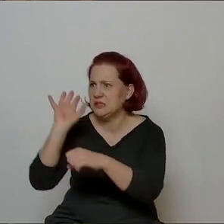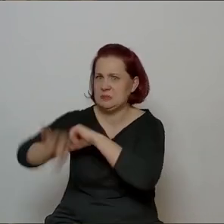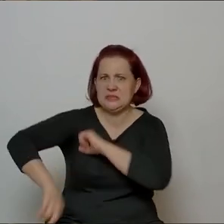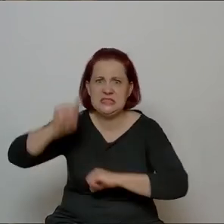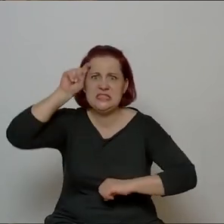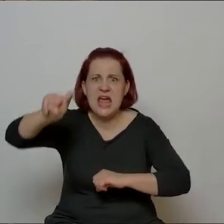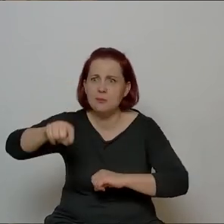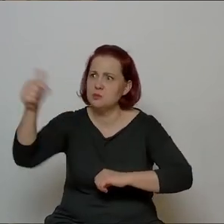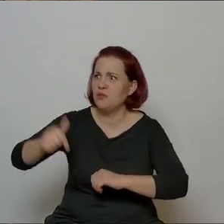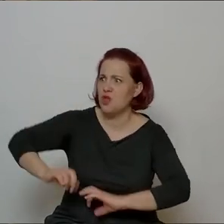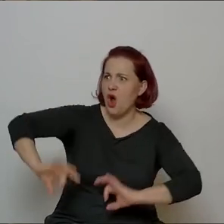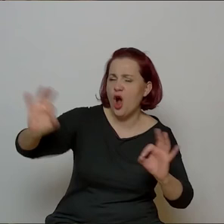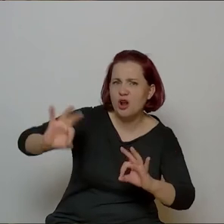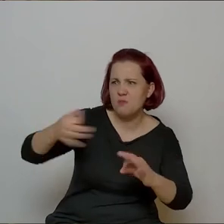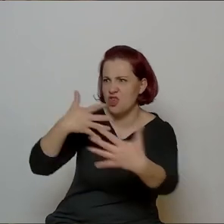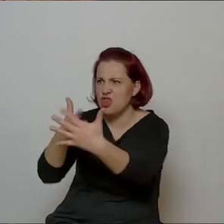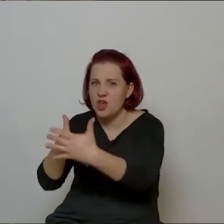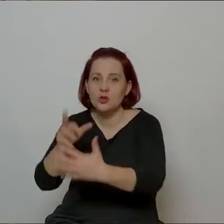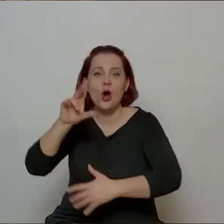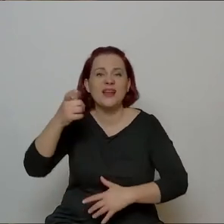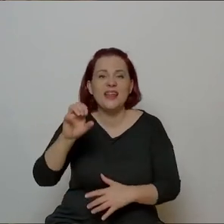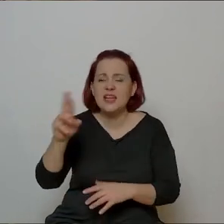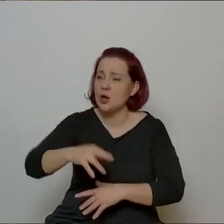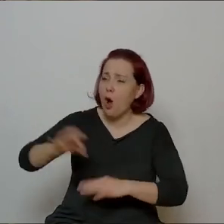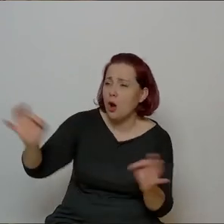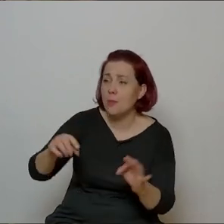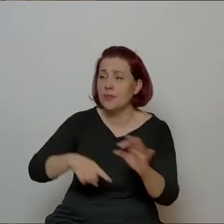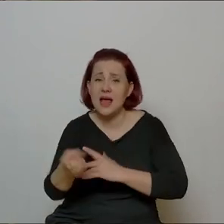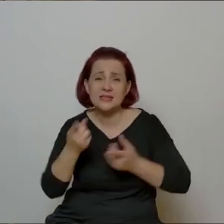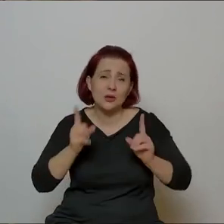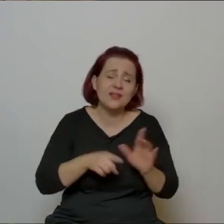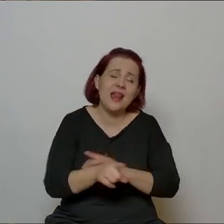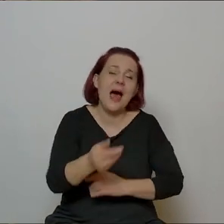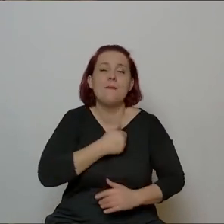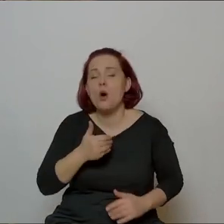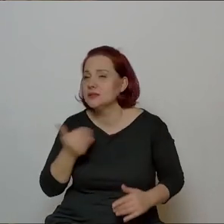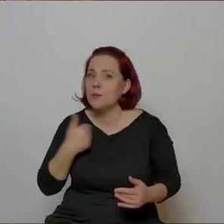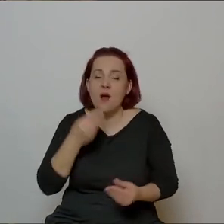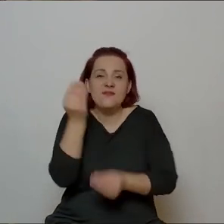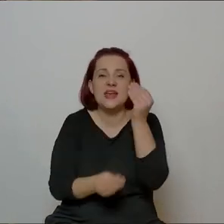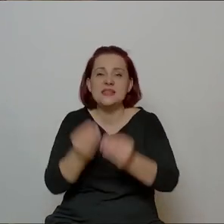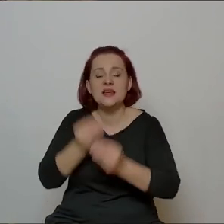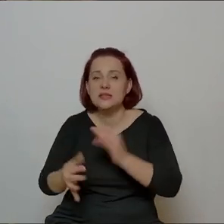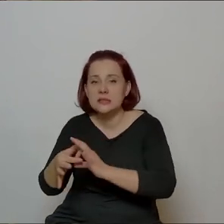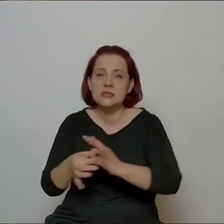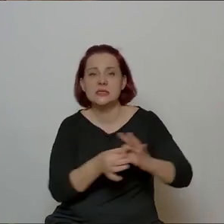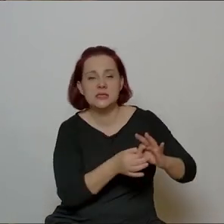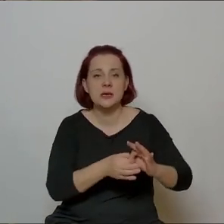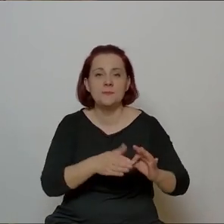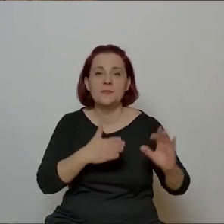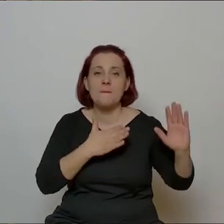oni powinni być straszni, Rytyger był okropny i tak dalej, podkreślać, jakie to jest zagrożenie dla Polski i tak dalej. Tutaj więcej patriotyzmu,